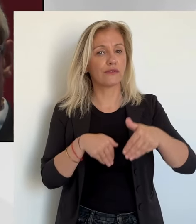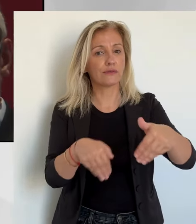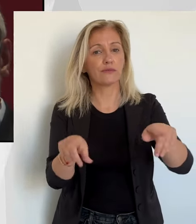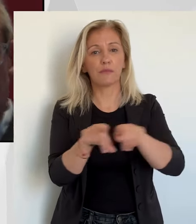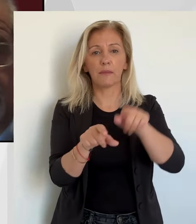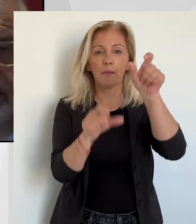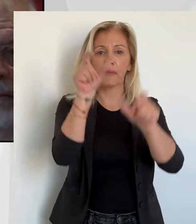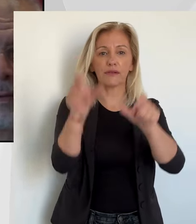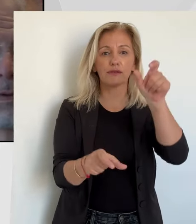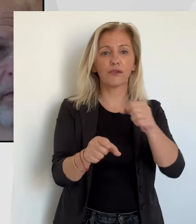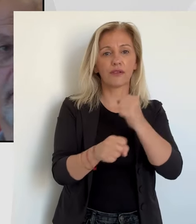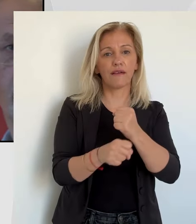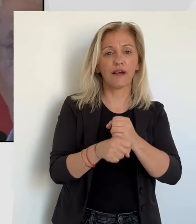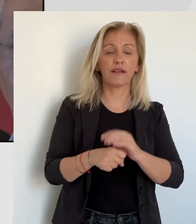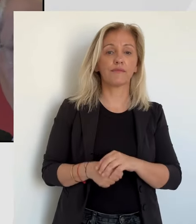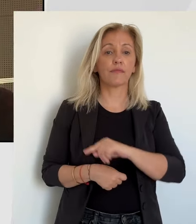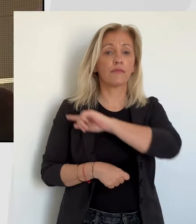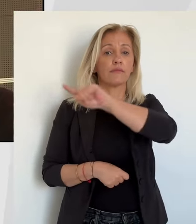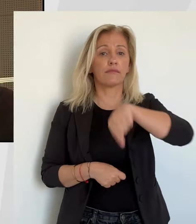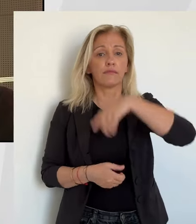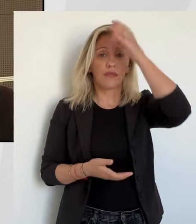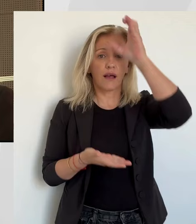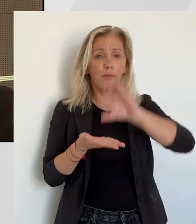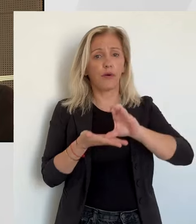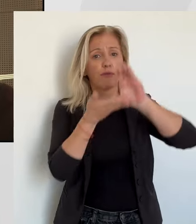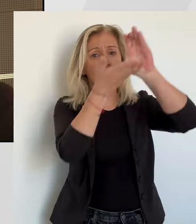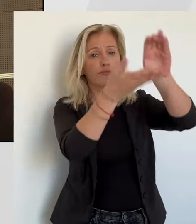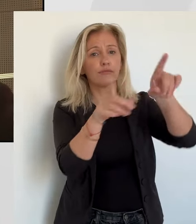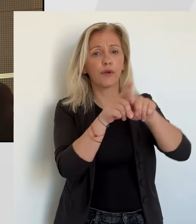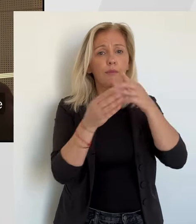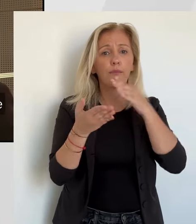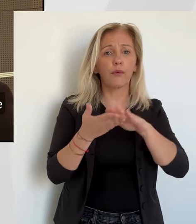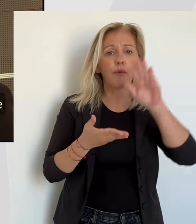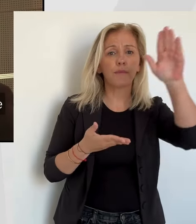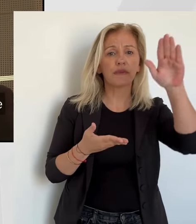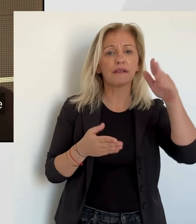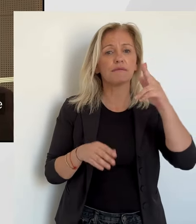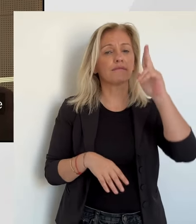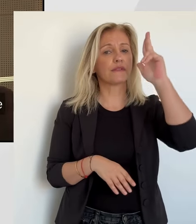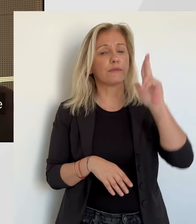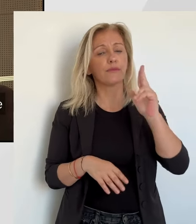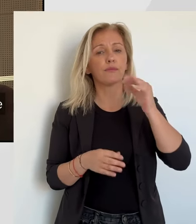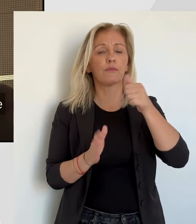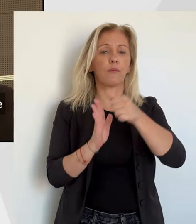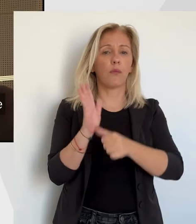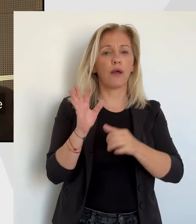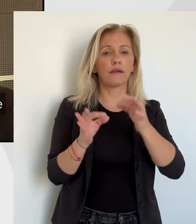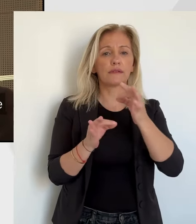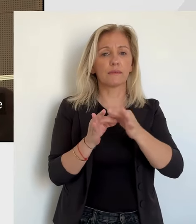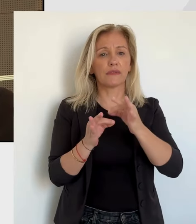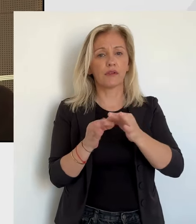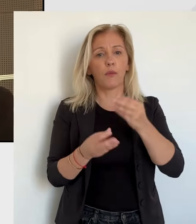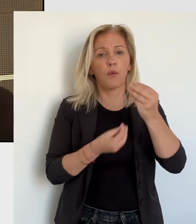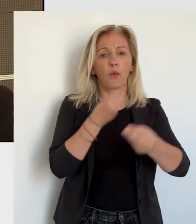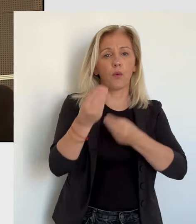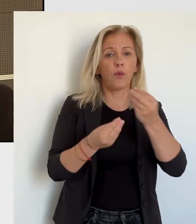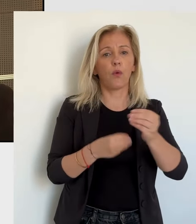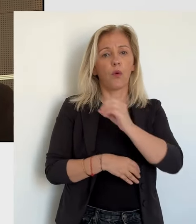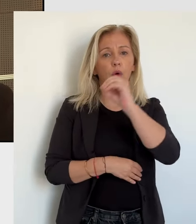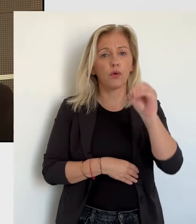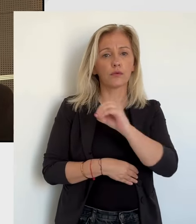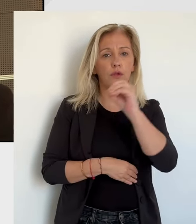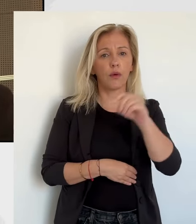Sénat demeure. Nous rendrons un rapport comme il était prévu, probablement à la rentrée de septembre, de début octobre.